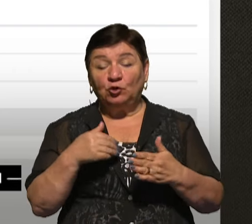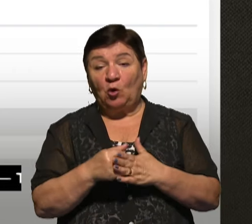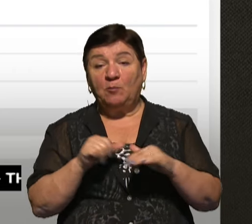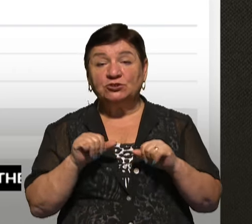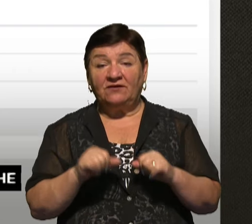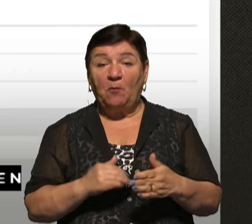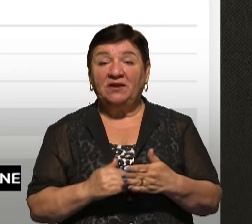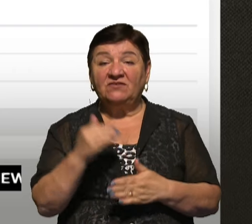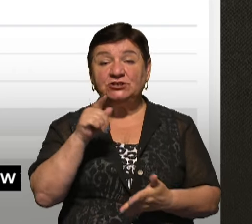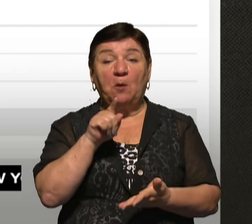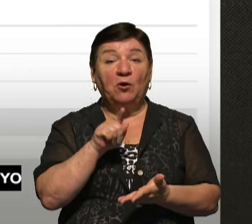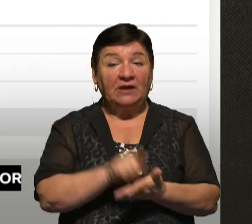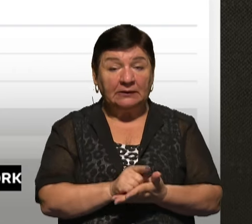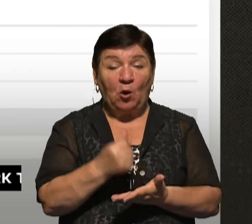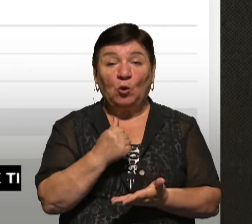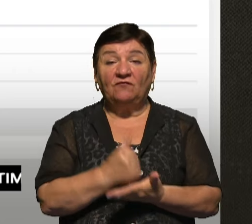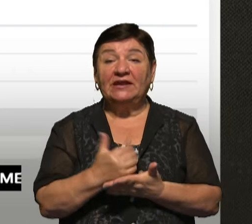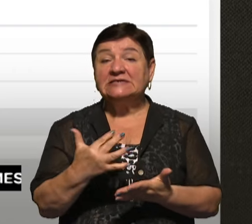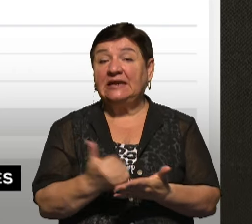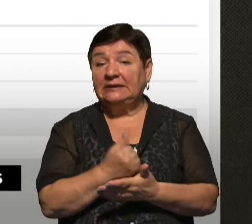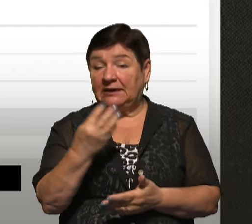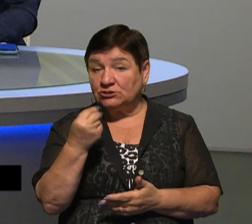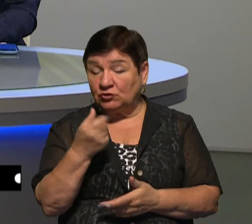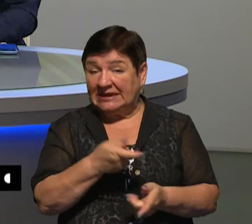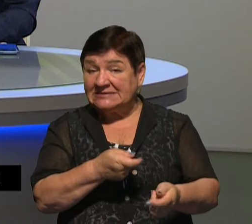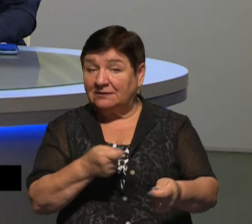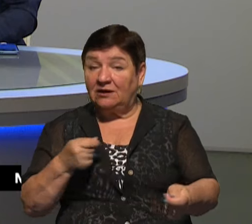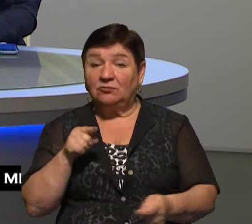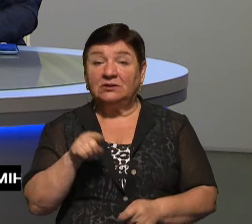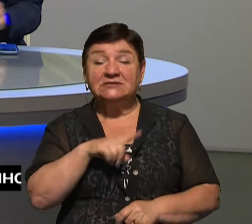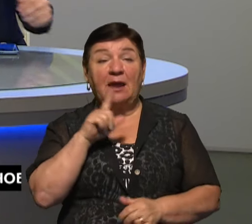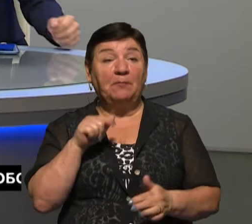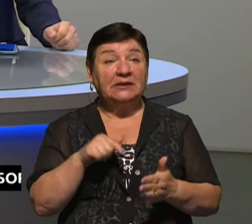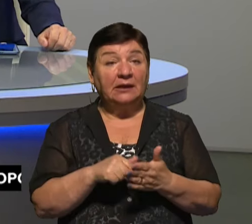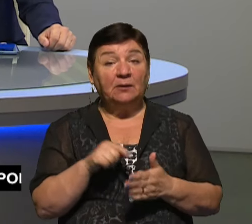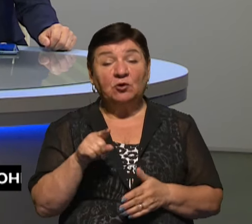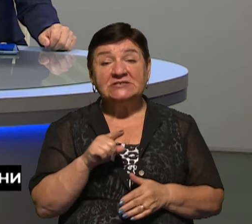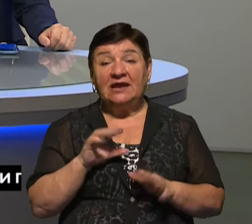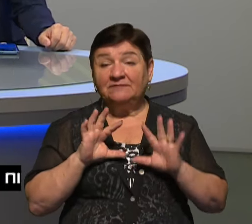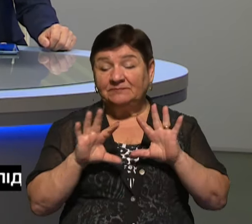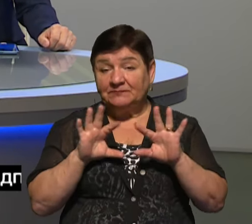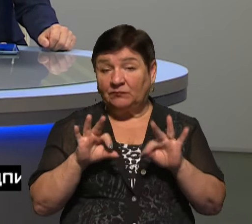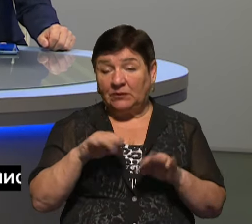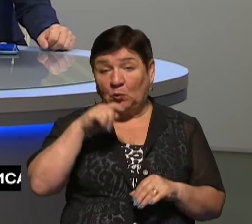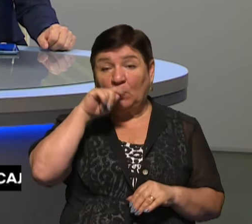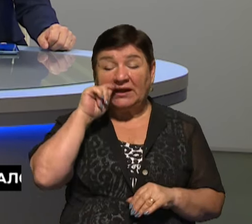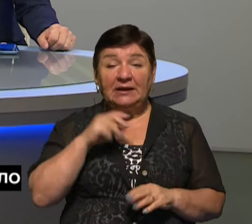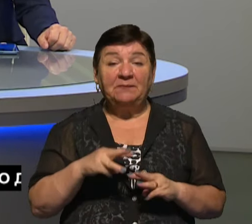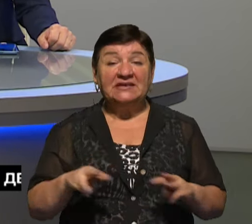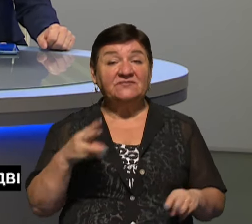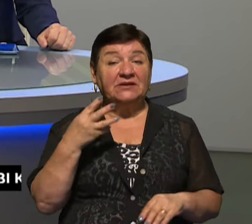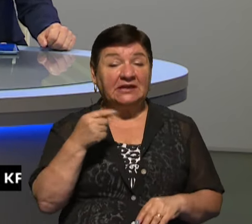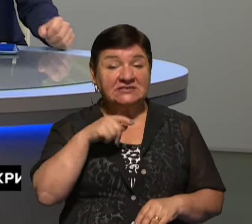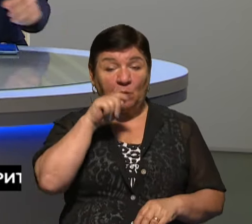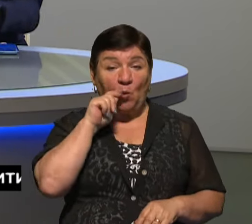форматів підвищення податків. Головне – знайти ресурс та не затягувати це питання. Про це в інтерв'ю РБК Україна заявив міністр фінансів